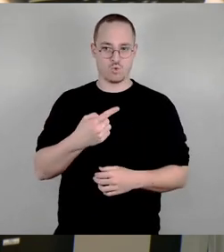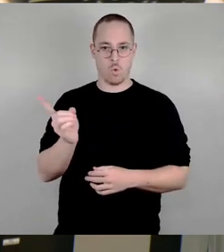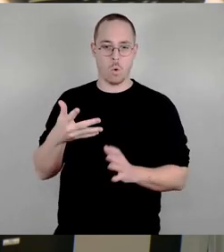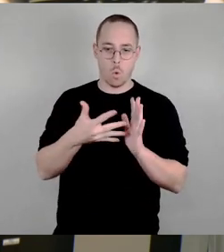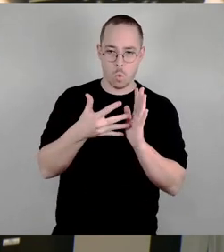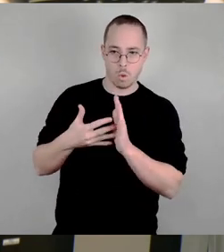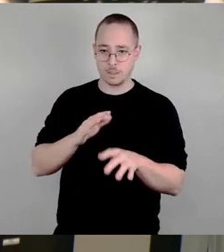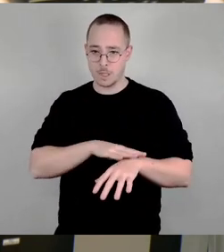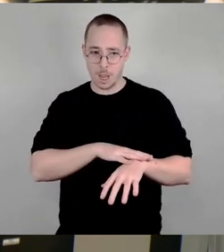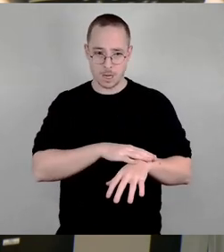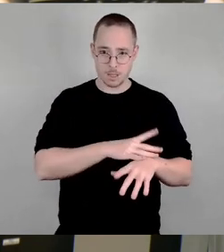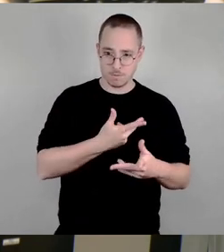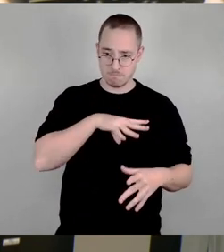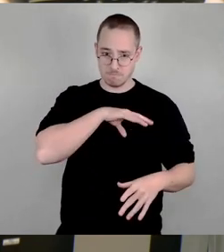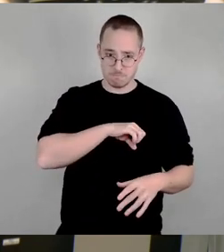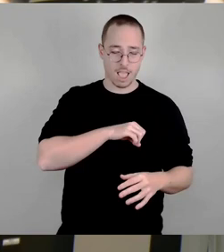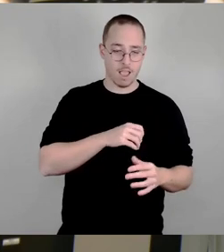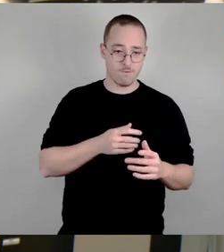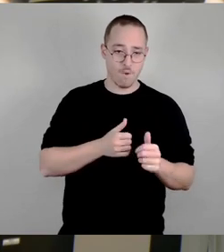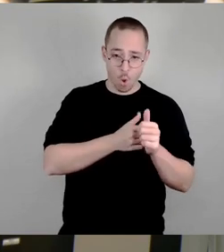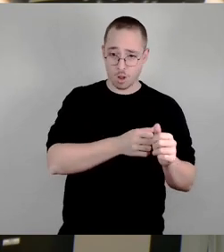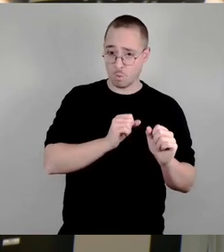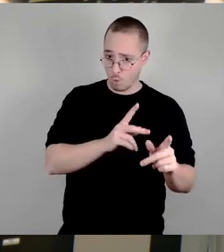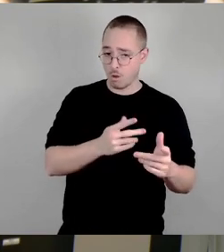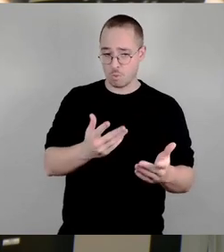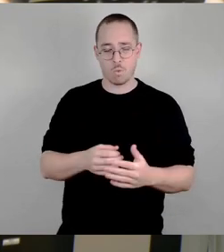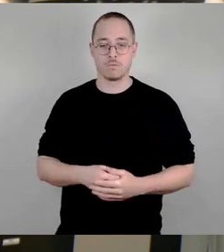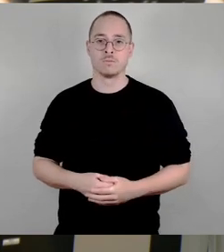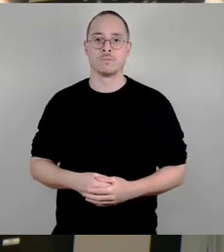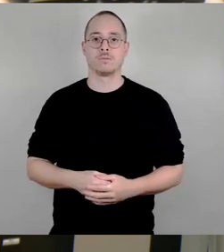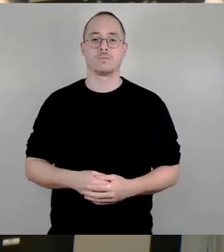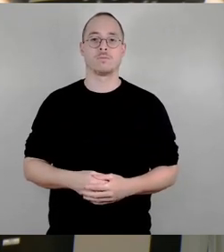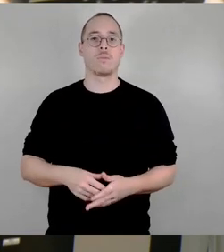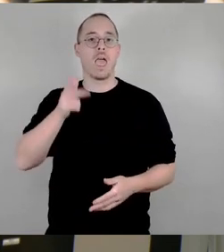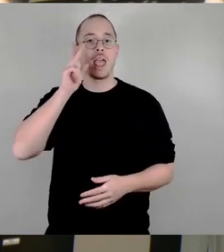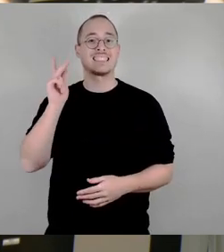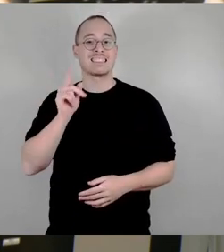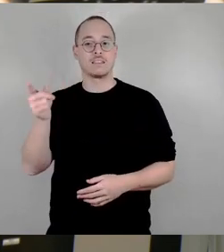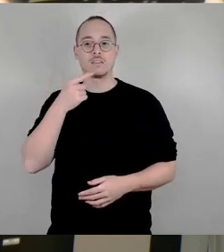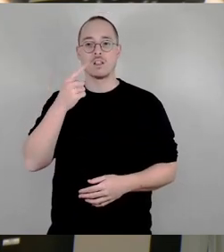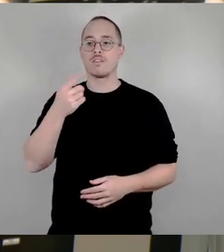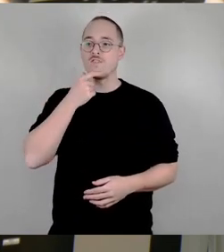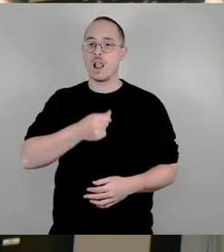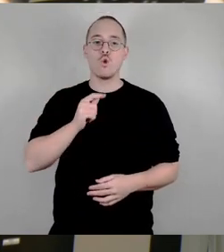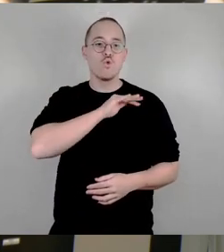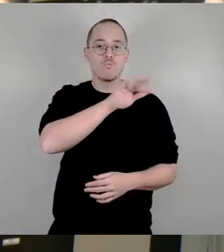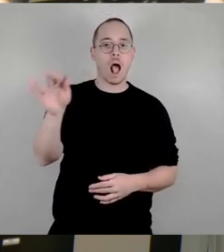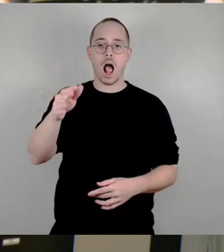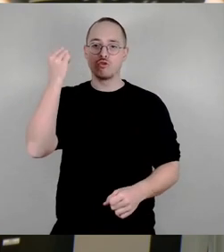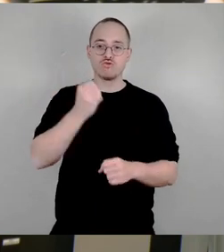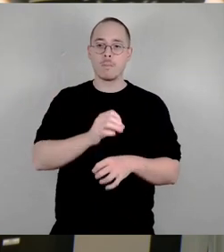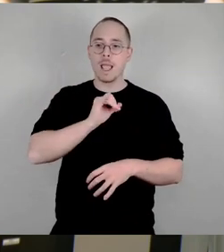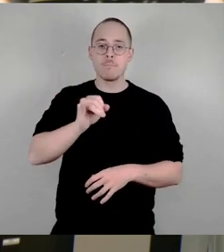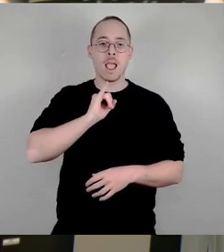gesagt, er möchte freie, wilde Musik überall und immer, ja, also dort möchte er keine